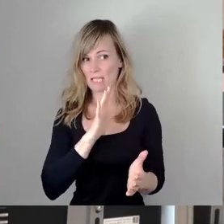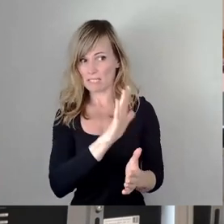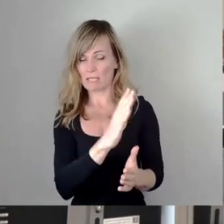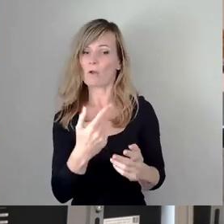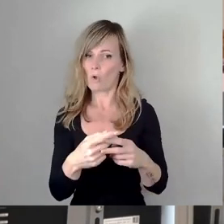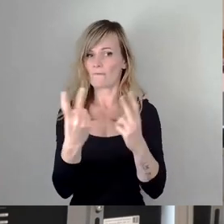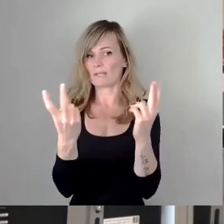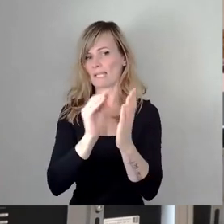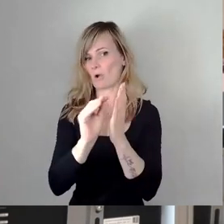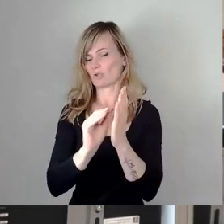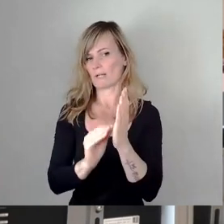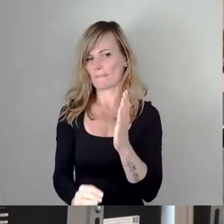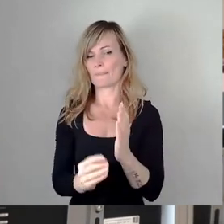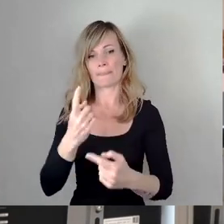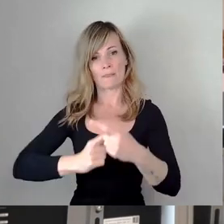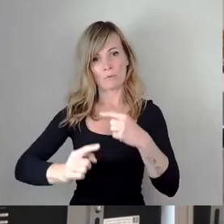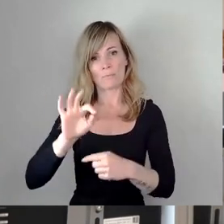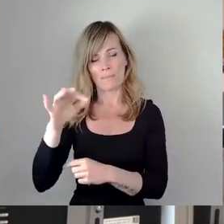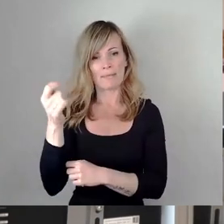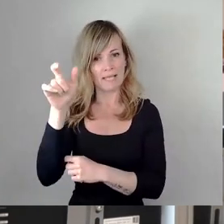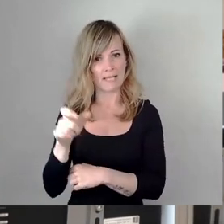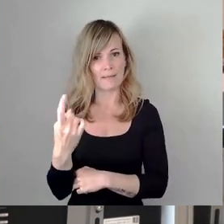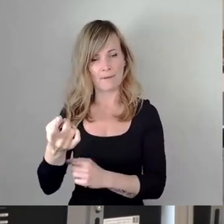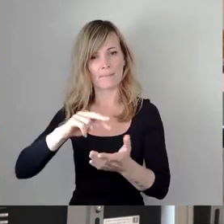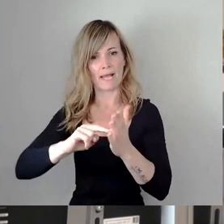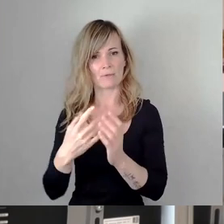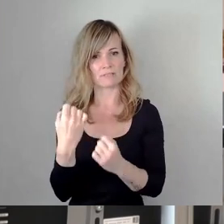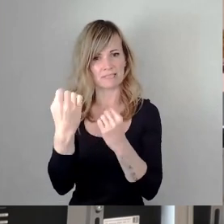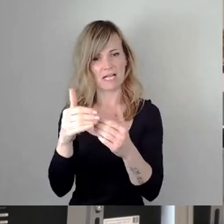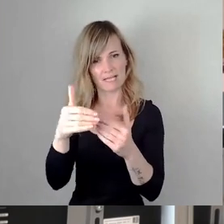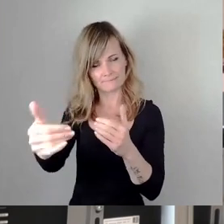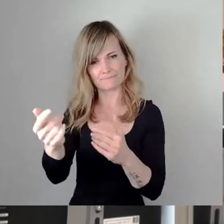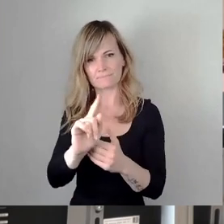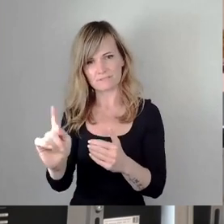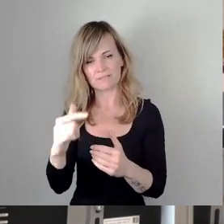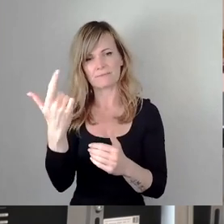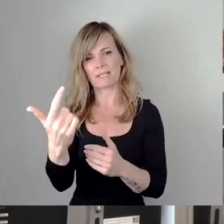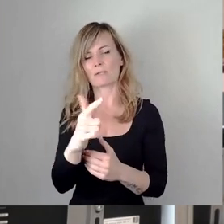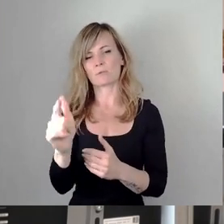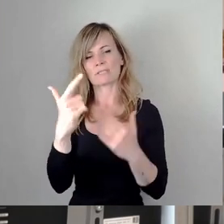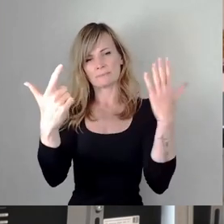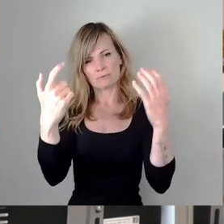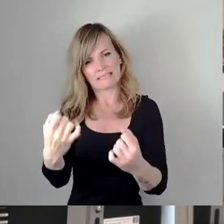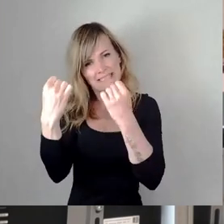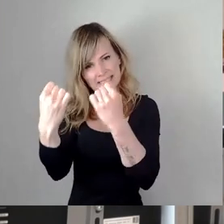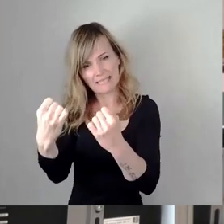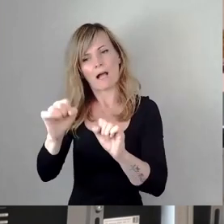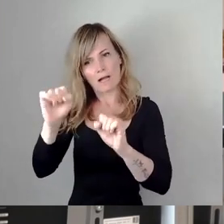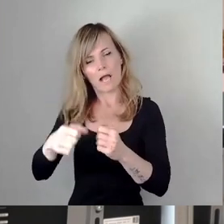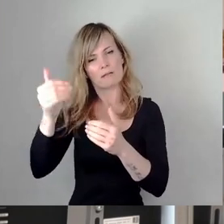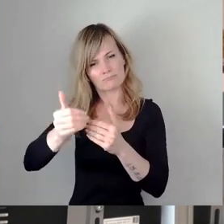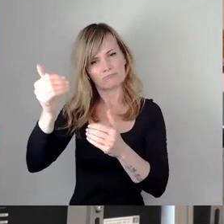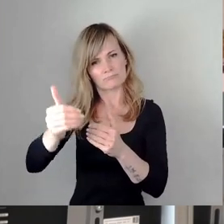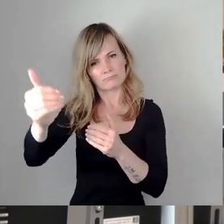gibt sie dem Betreiber die Planungssicherheit für Veranstaltungen und Verträge bis zum Beginn des Konzessionszeitraums. Würden wir, wie von der CDU